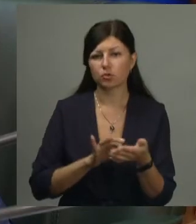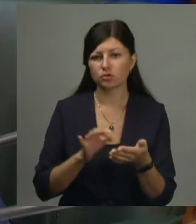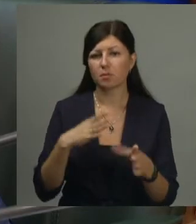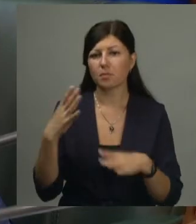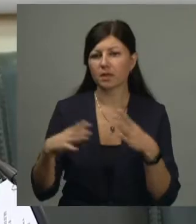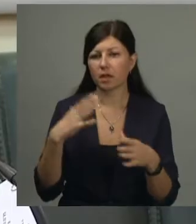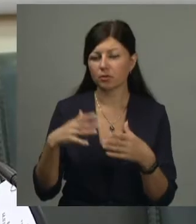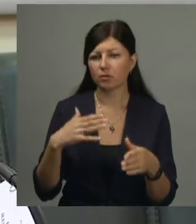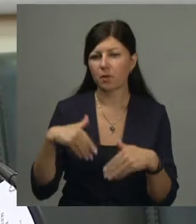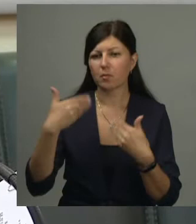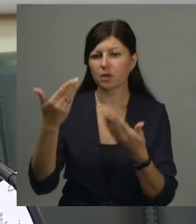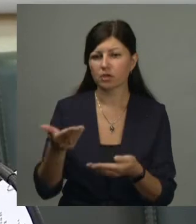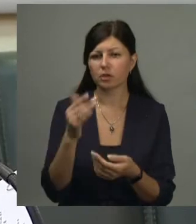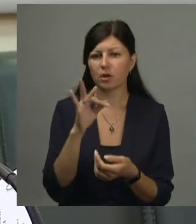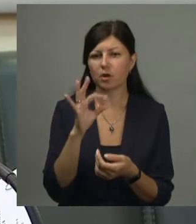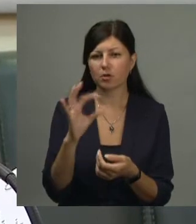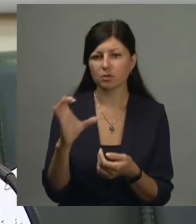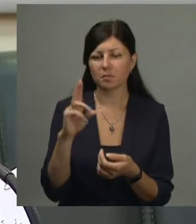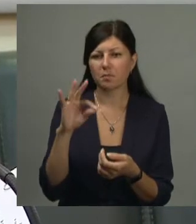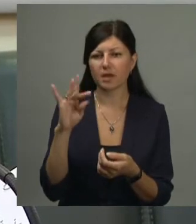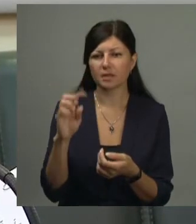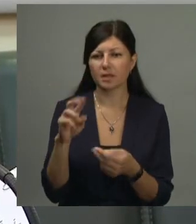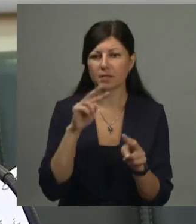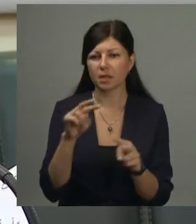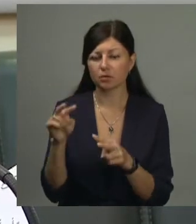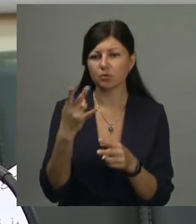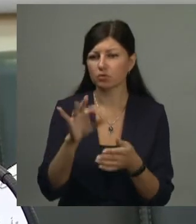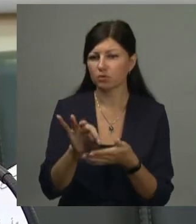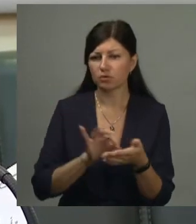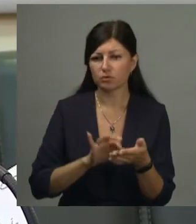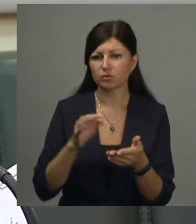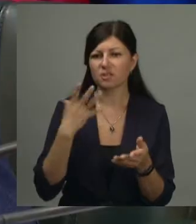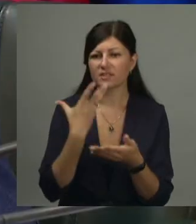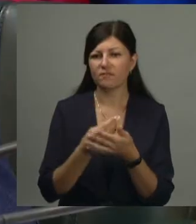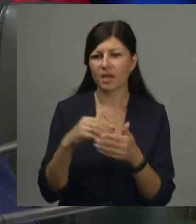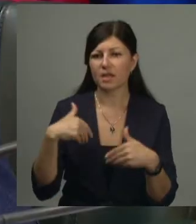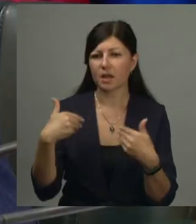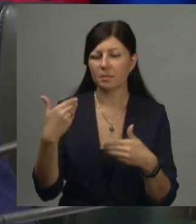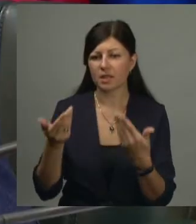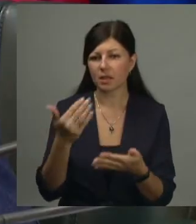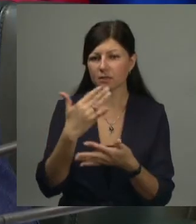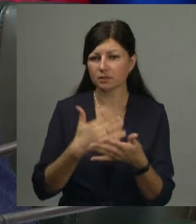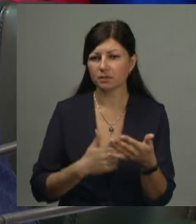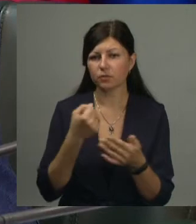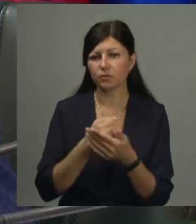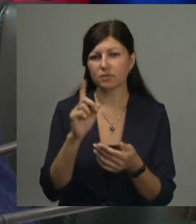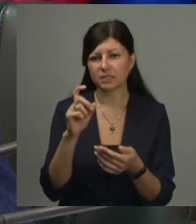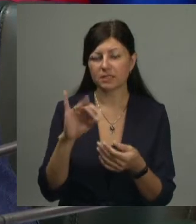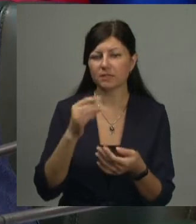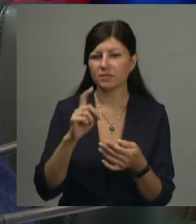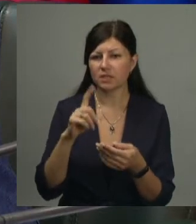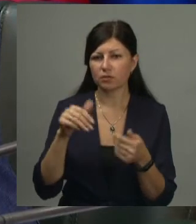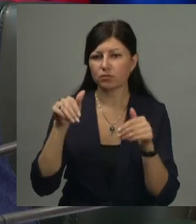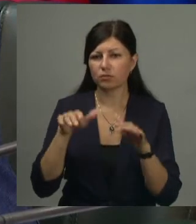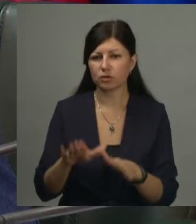обращение в Роспотребнадзор с просьбой максимально быстро нам предоставить свои рекомендации. Елена Владимирович, тогда до среды и в среду окончательное